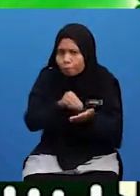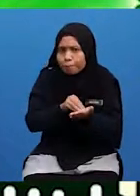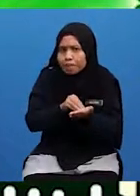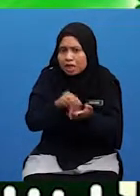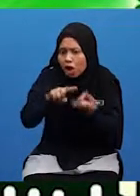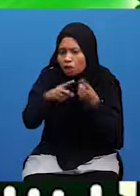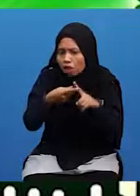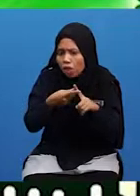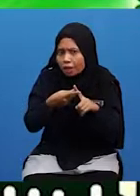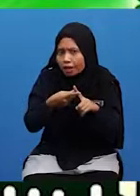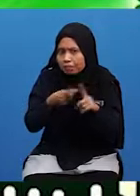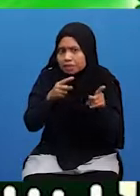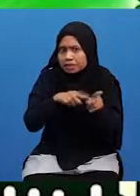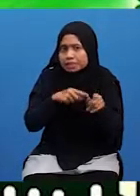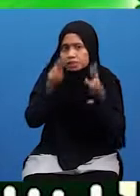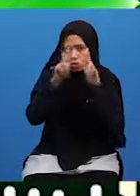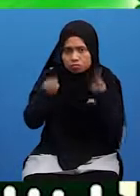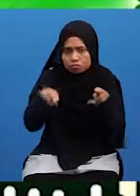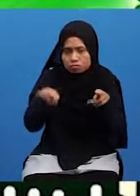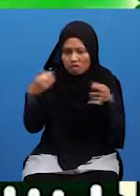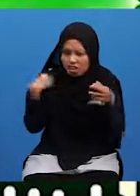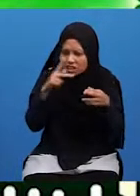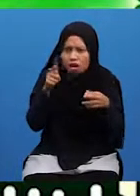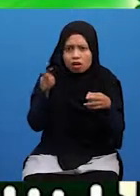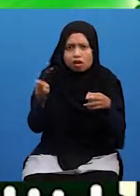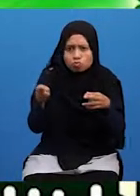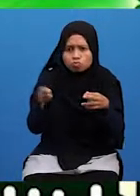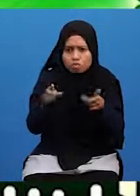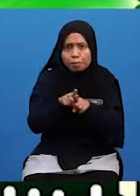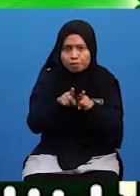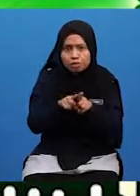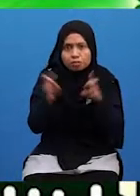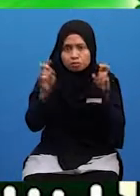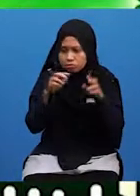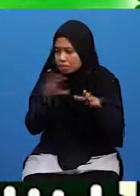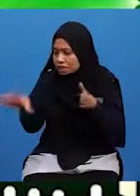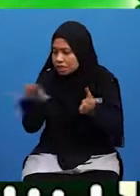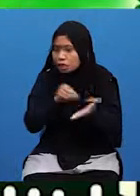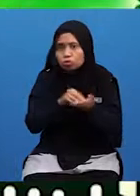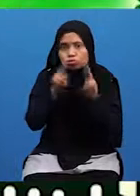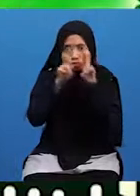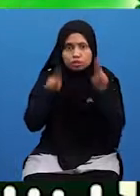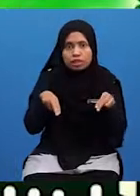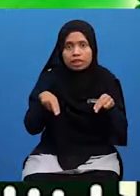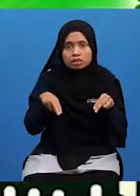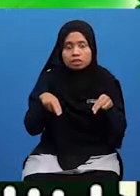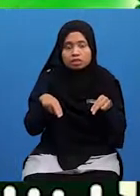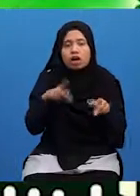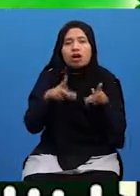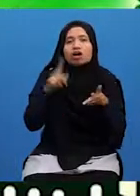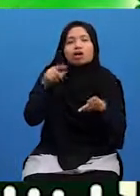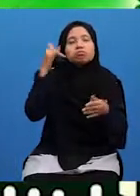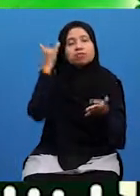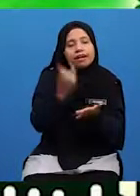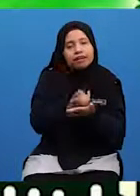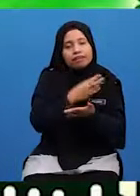Apa Yang Patut Murid Buat Adakah Kamu juga Akan Turut Sama Meniru Haa Jika Kamu Yakin